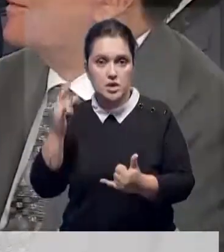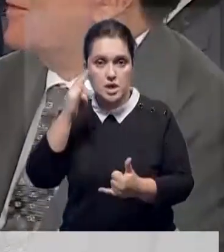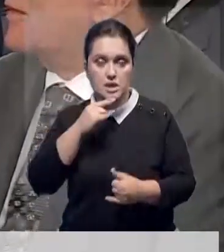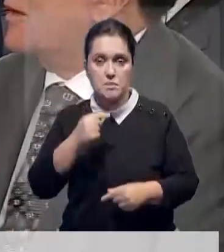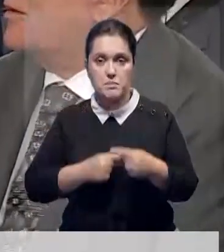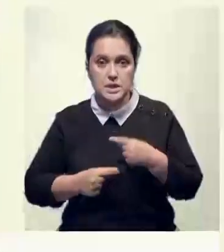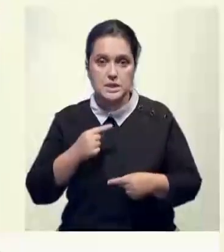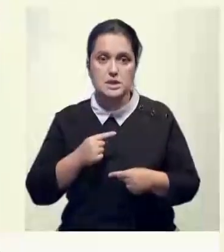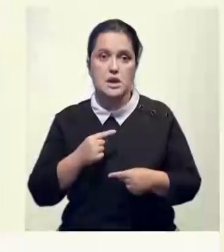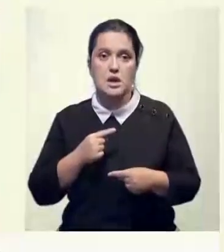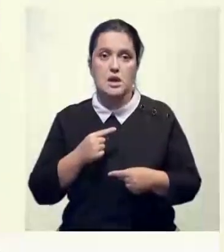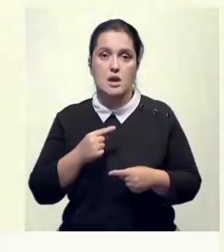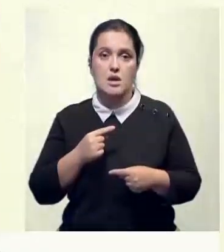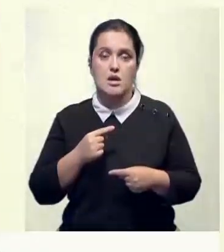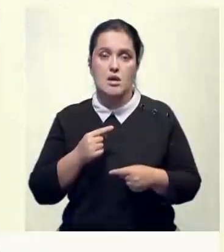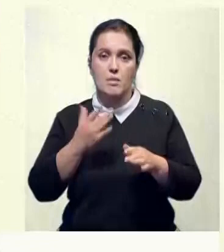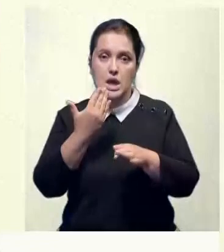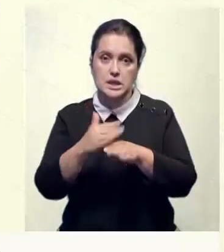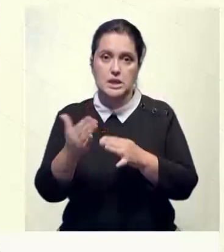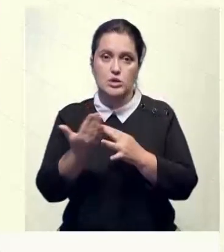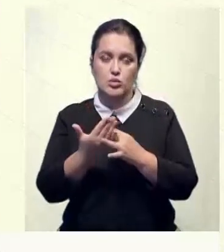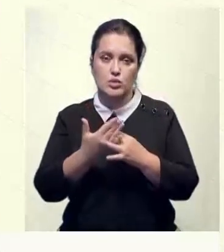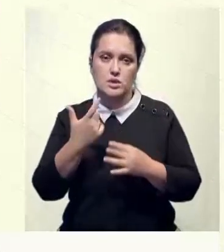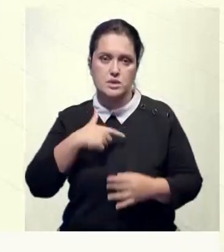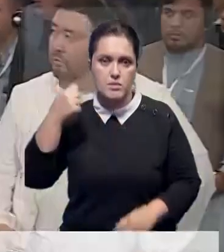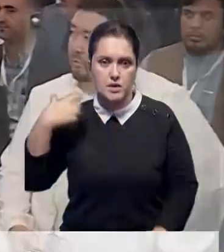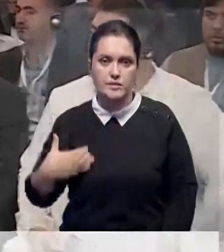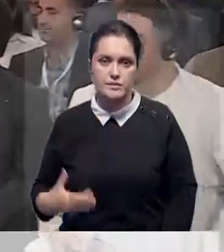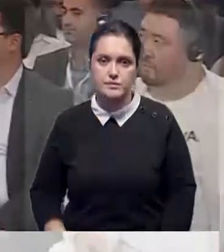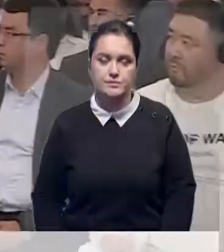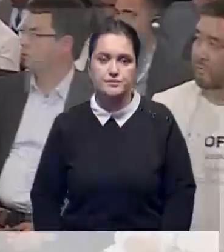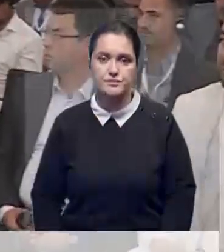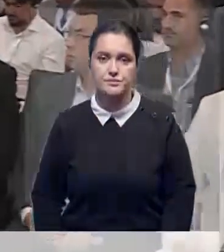для казахстанского бизнеса, ну и попросили отдельные льготы для себя.